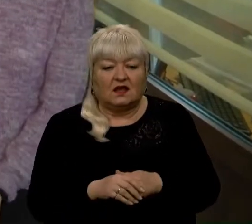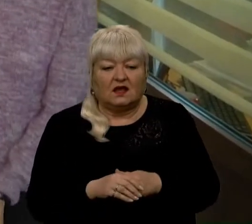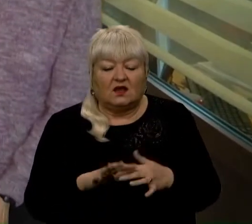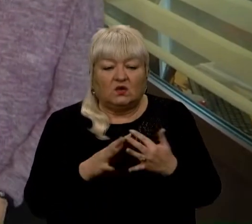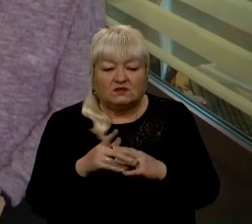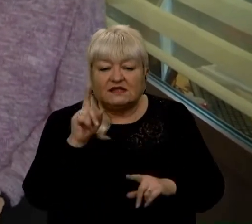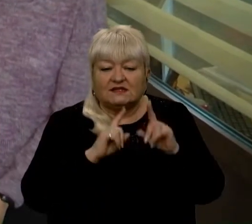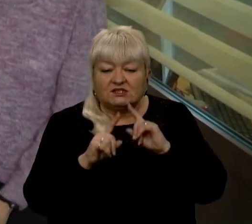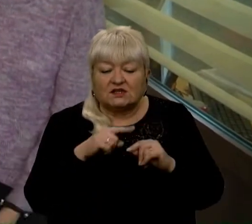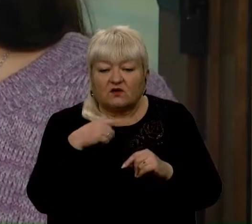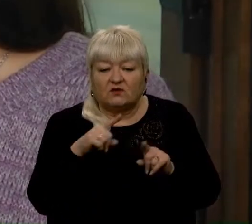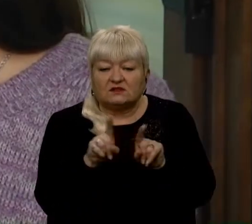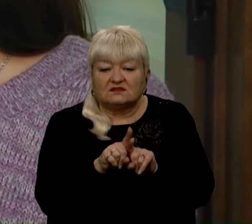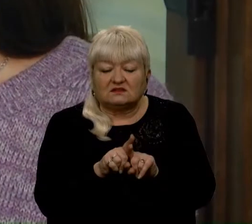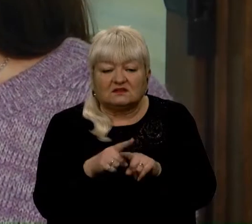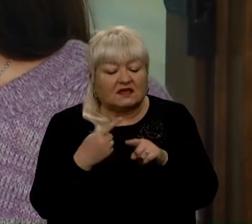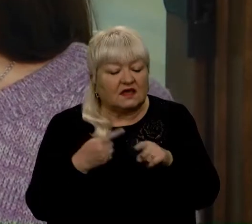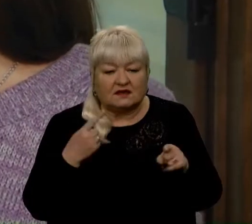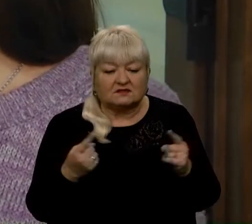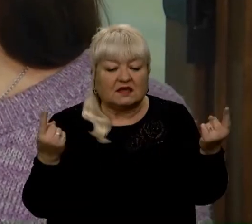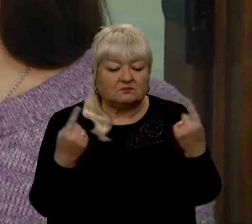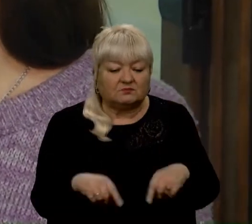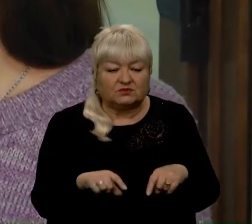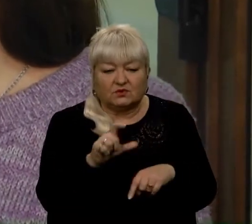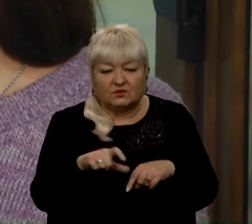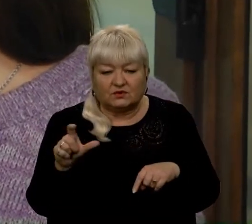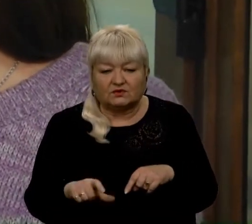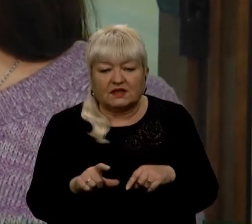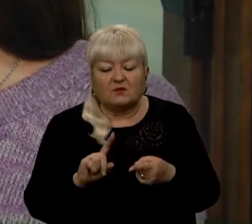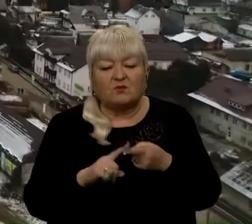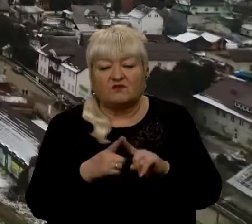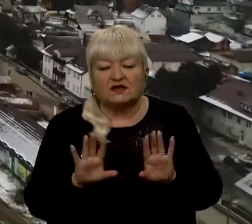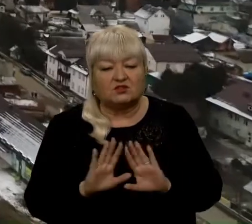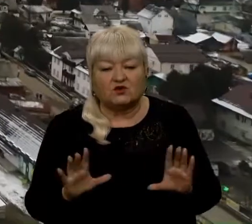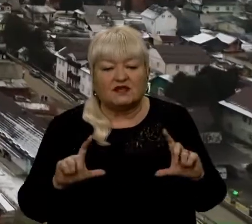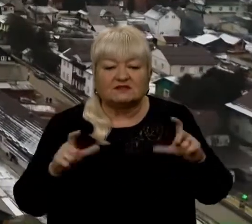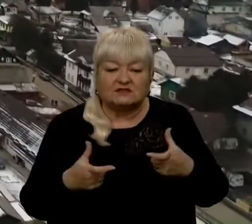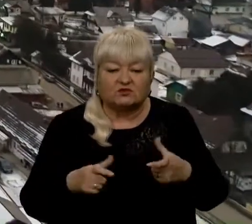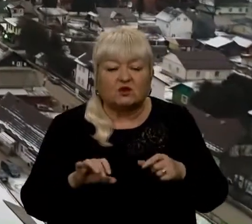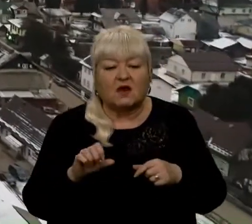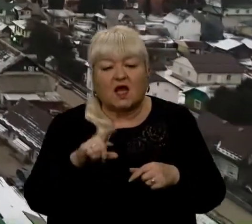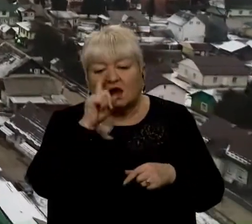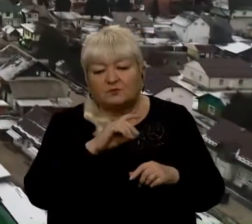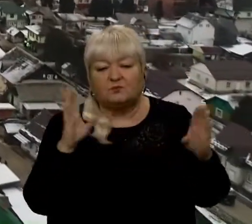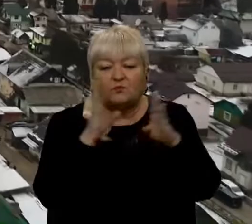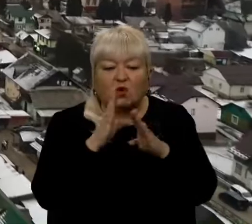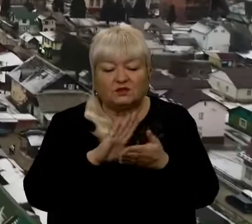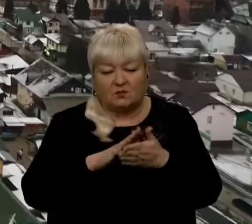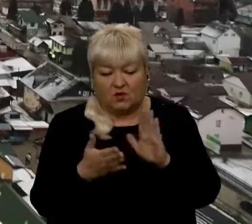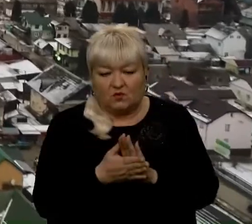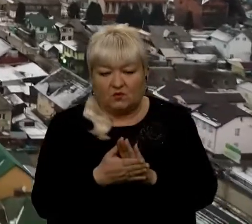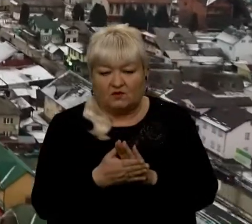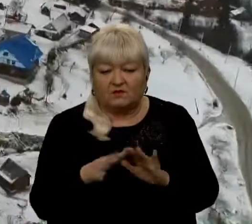наголошують, таке різке падіння потоку мандрівників пов'язано не з локдауном, а з нестабільними погодніми умовами. Сподіваються, що